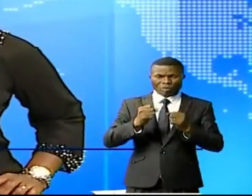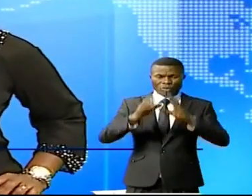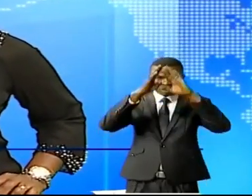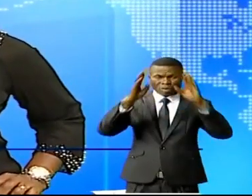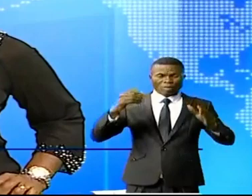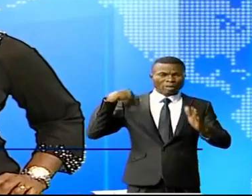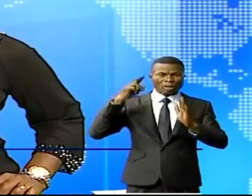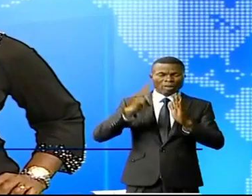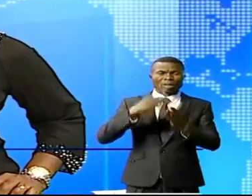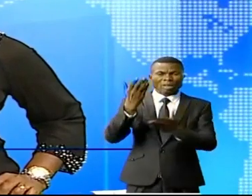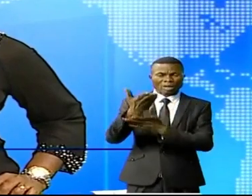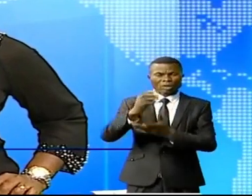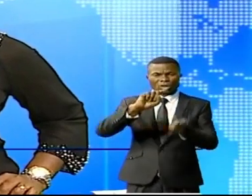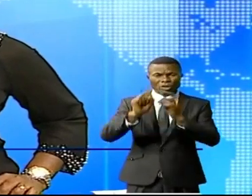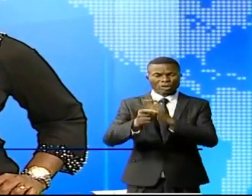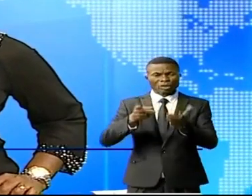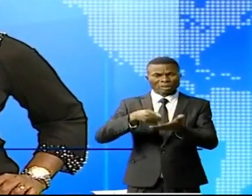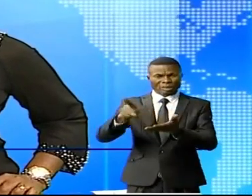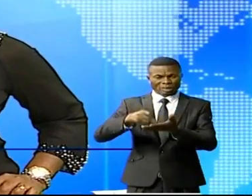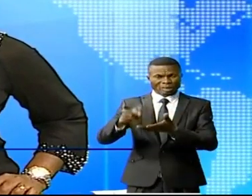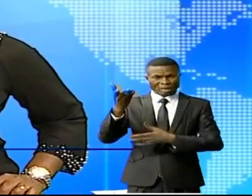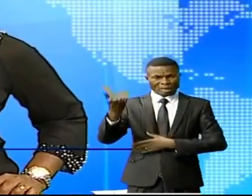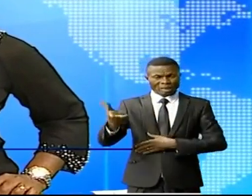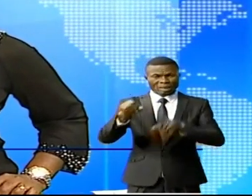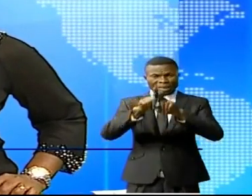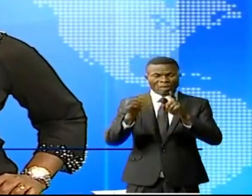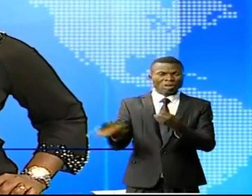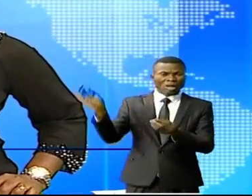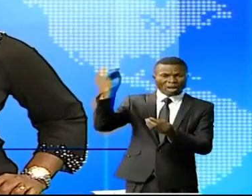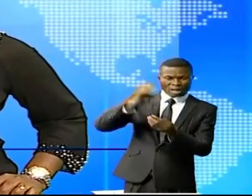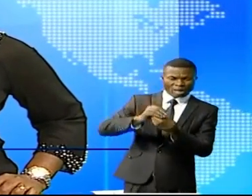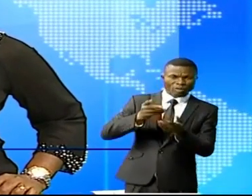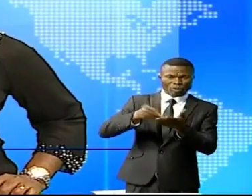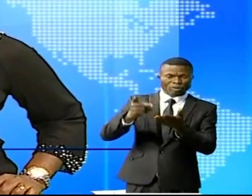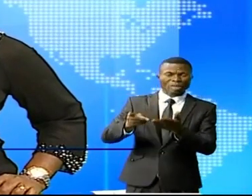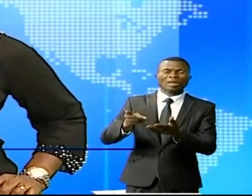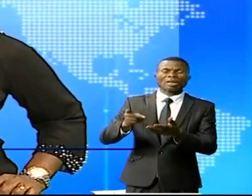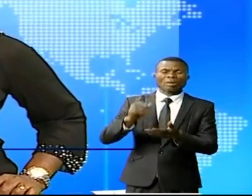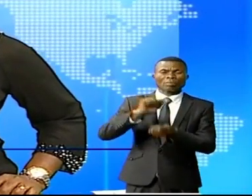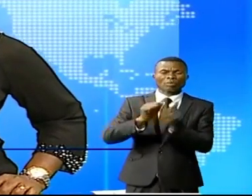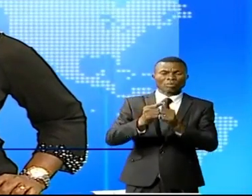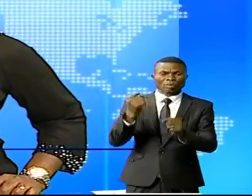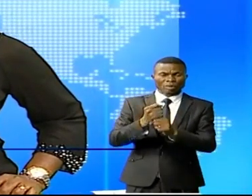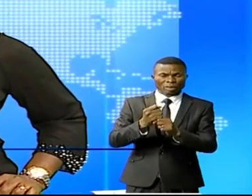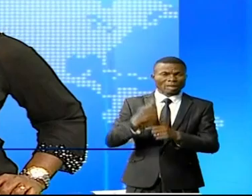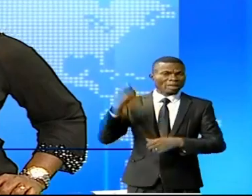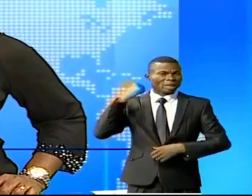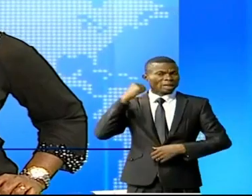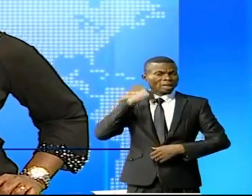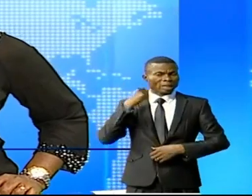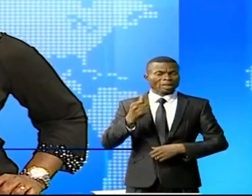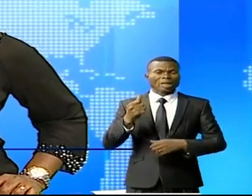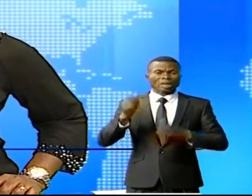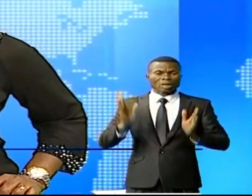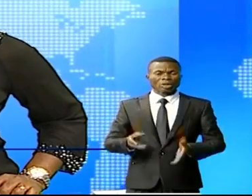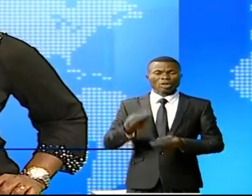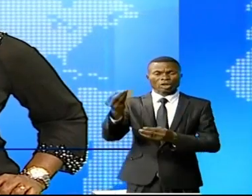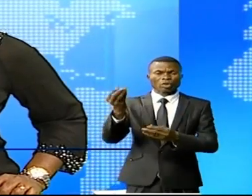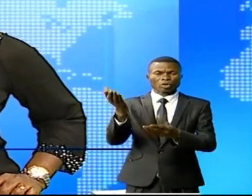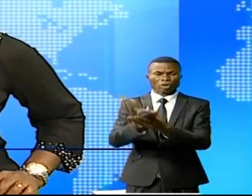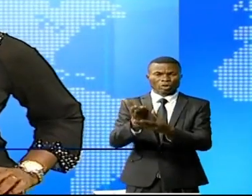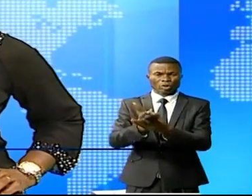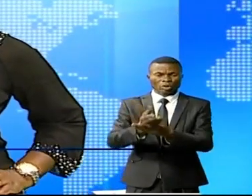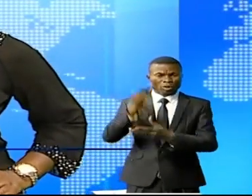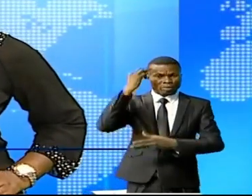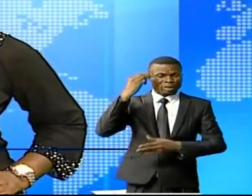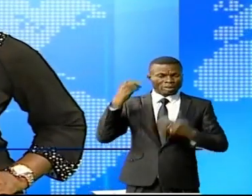revendiquent l'amélioration de leurs conditions de travail, mais aussi leurs primes de risque. Ceux médecins ont remis un mémo au ministre